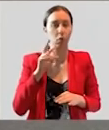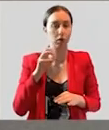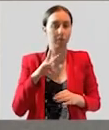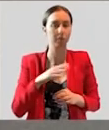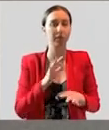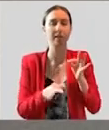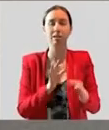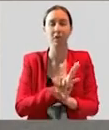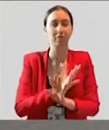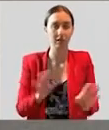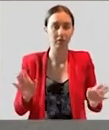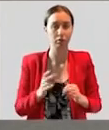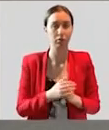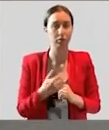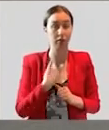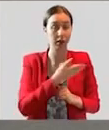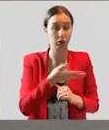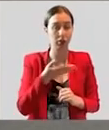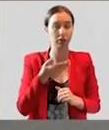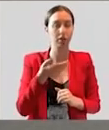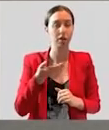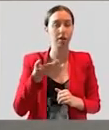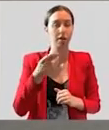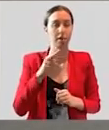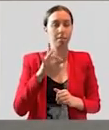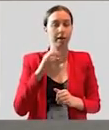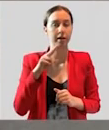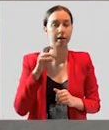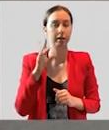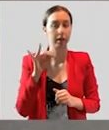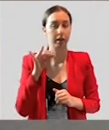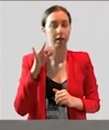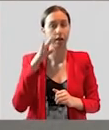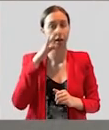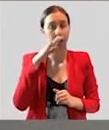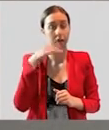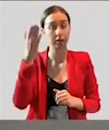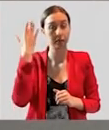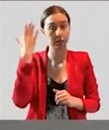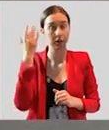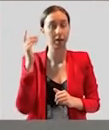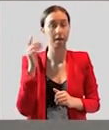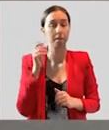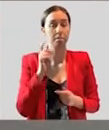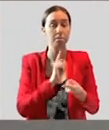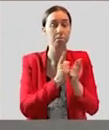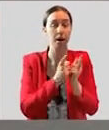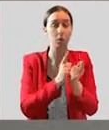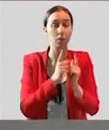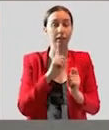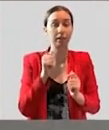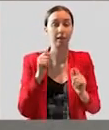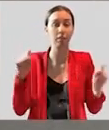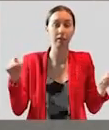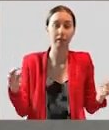Наши предки боролись за установление демократии,